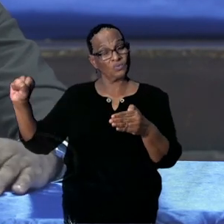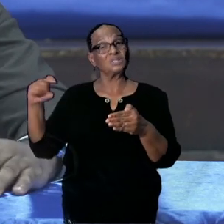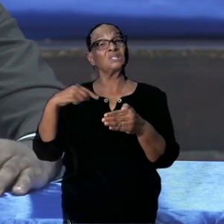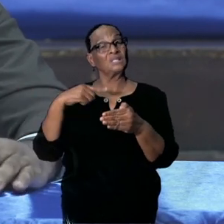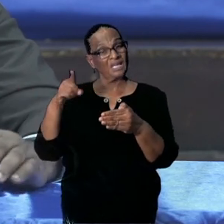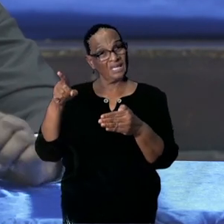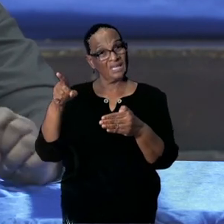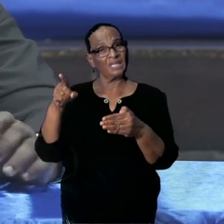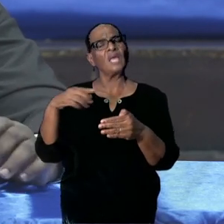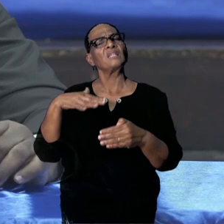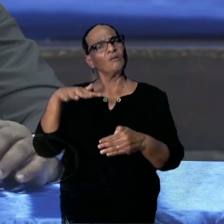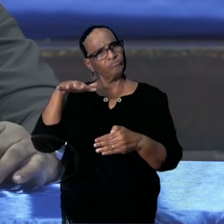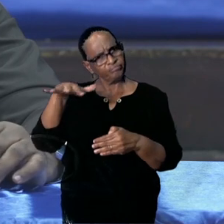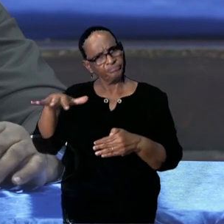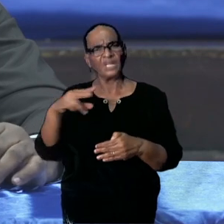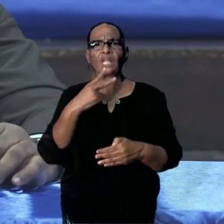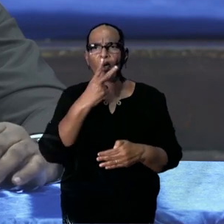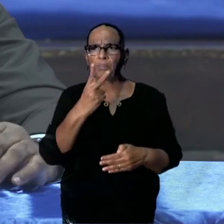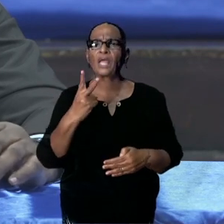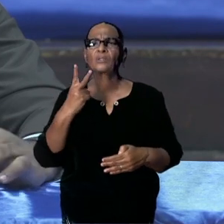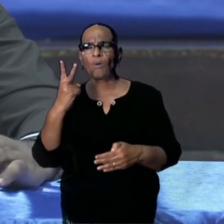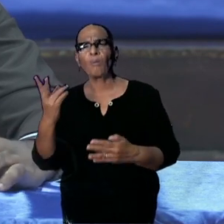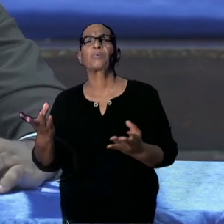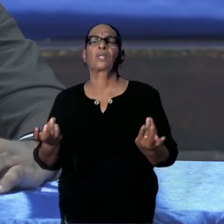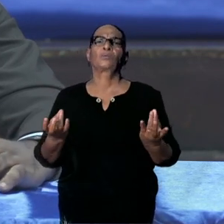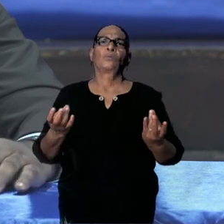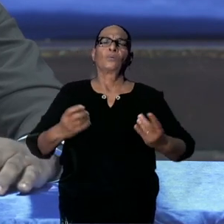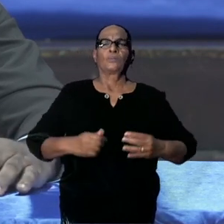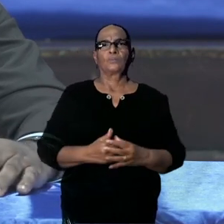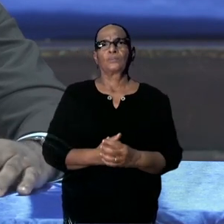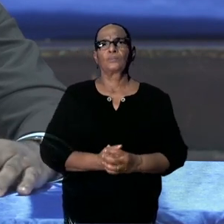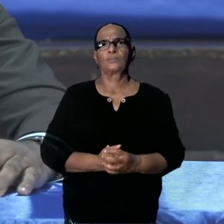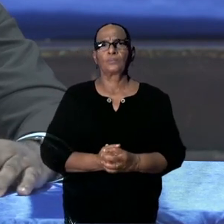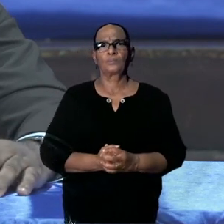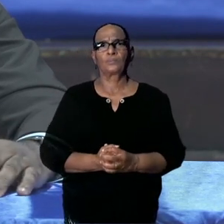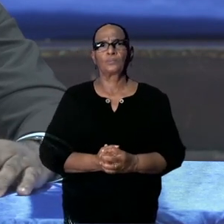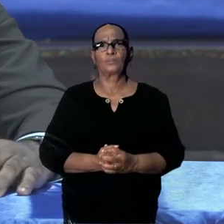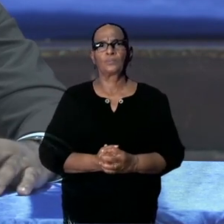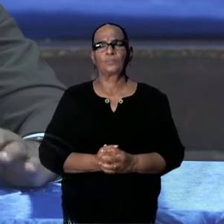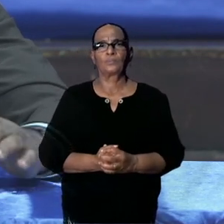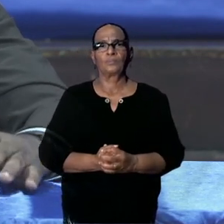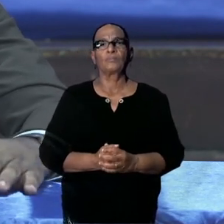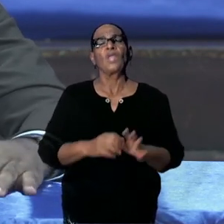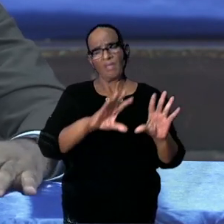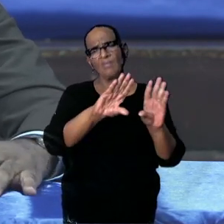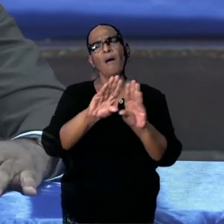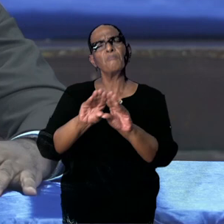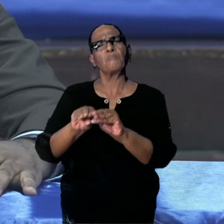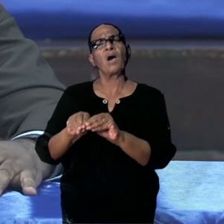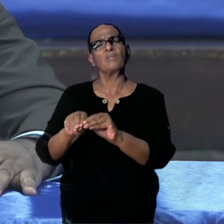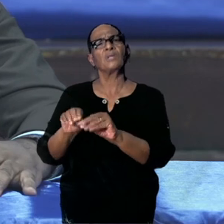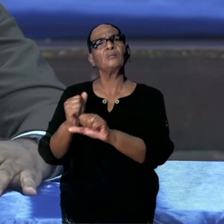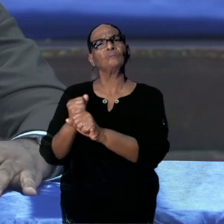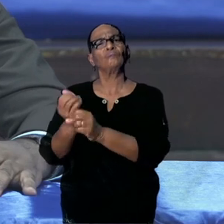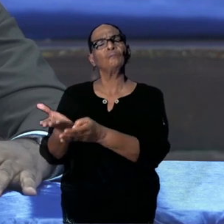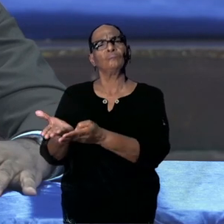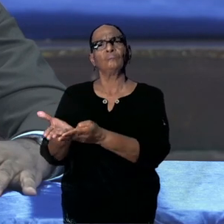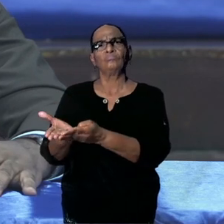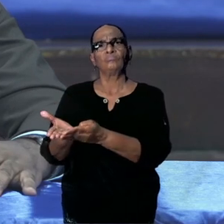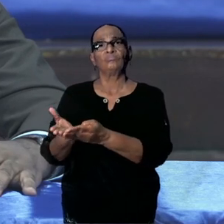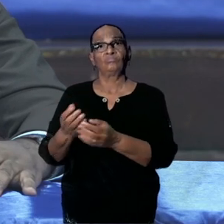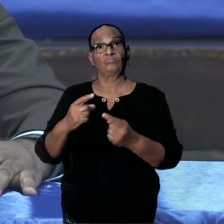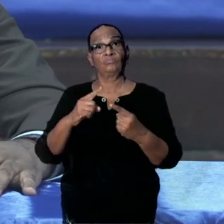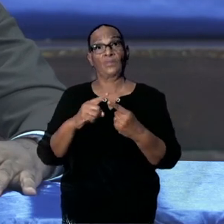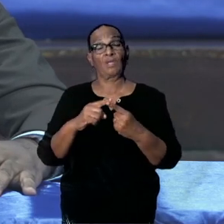gaan ook op al deze zaken letten. En maatregelen treffen ook. Ten